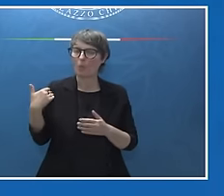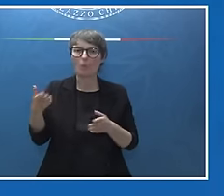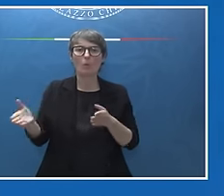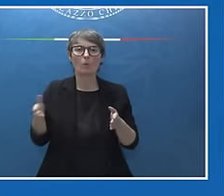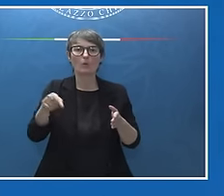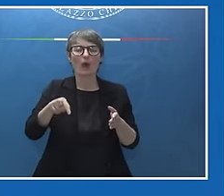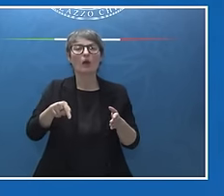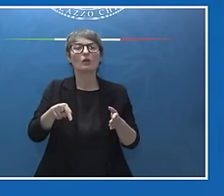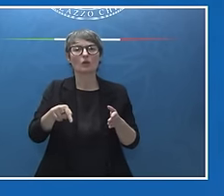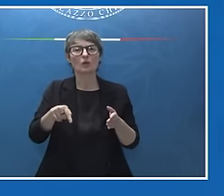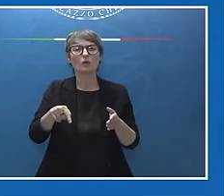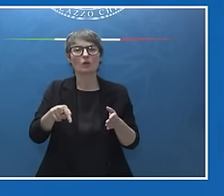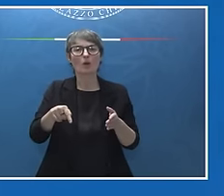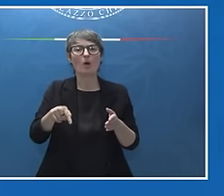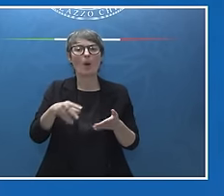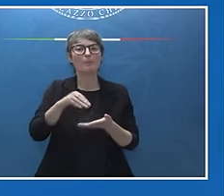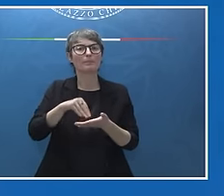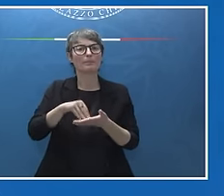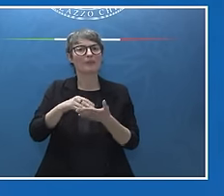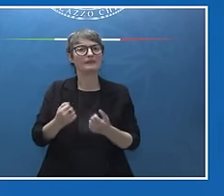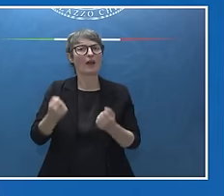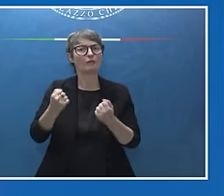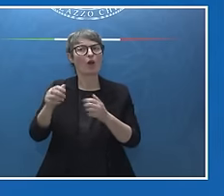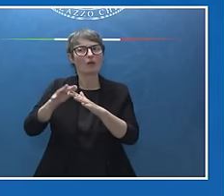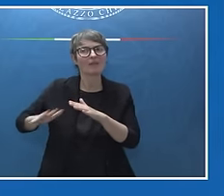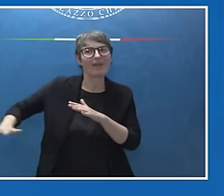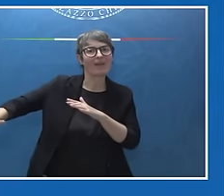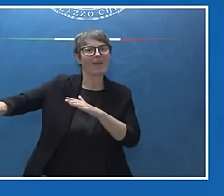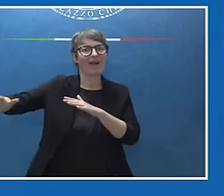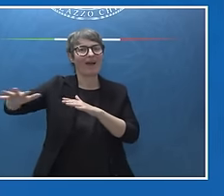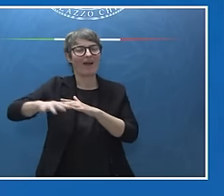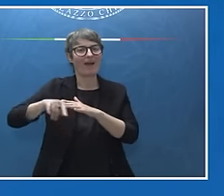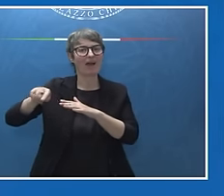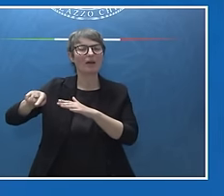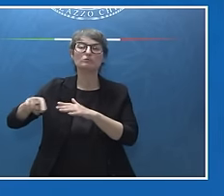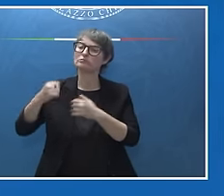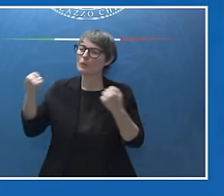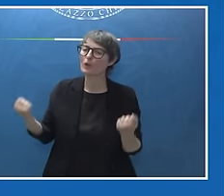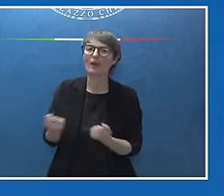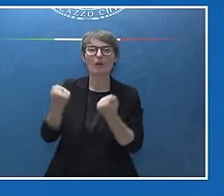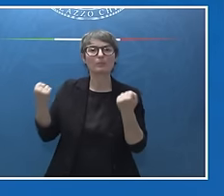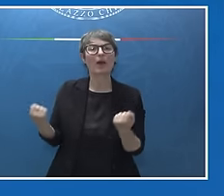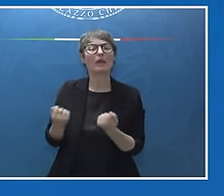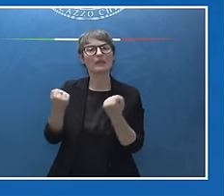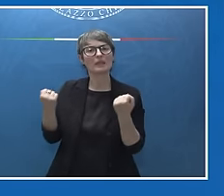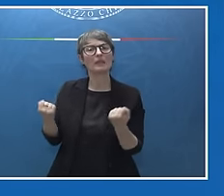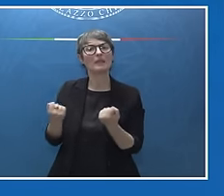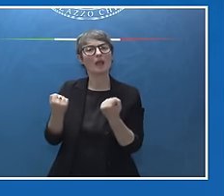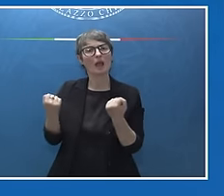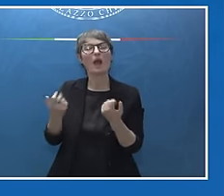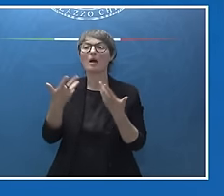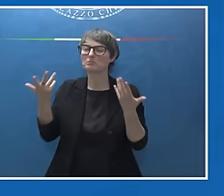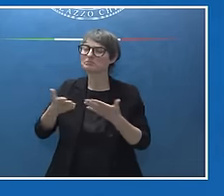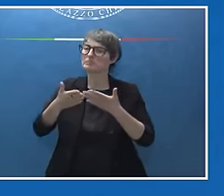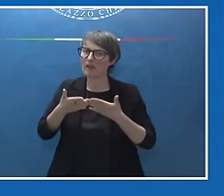la sua presenza nell'Indo-Pacifico con diverse campagne, diciamo, delle nostre navi, dei